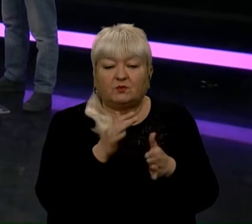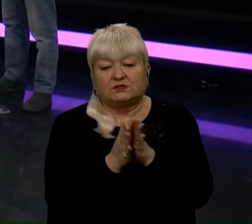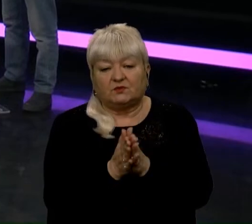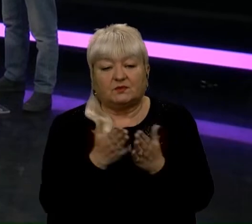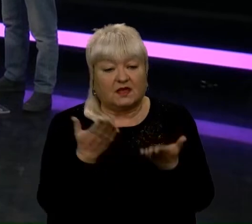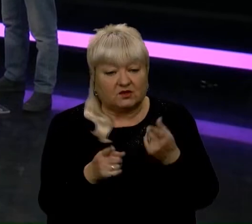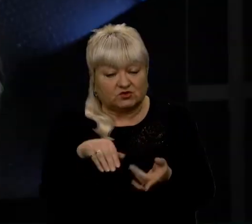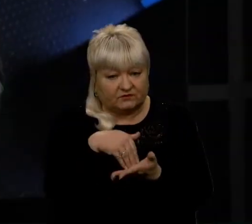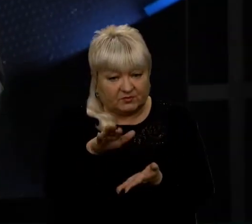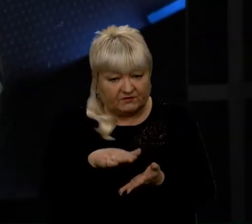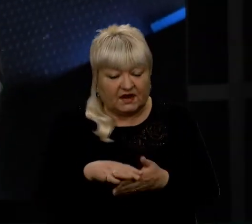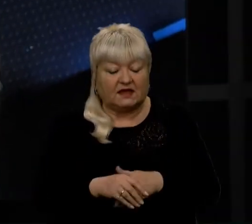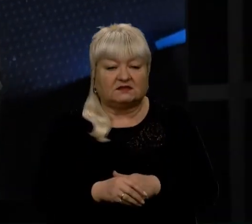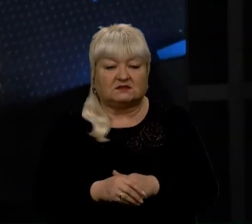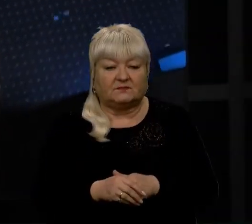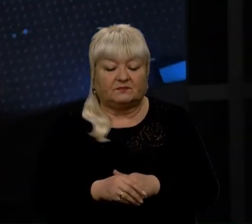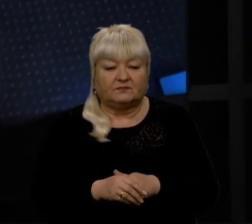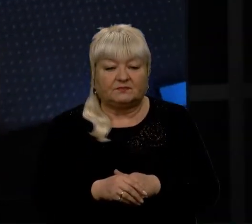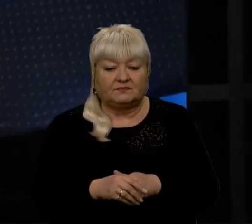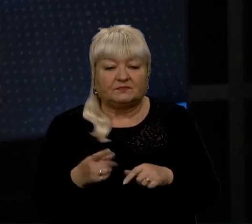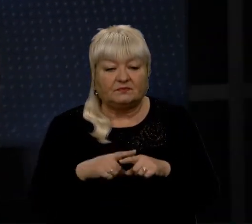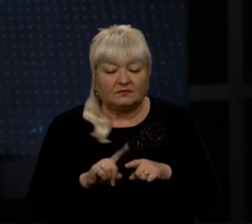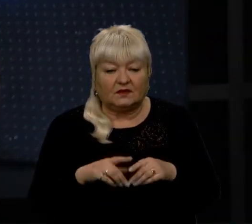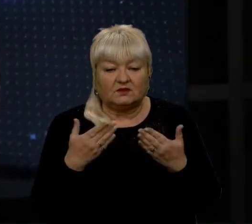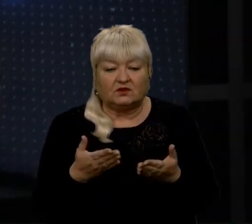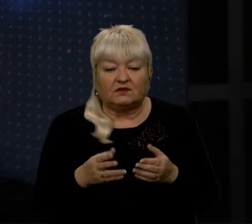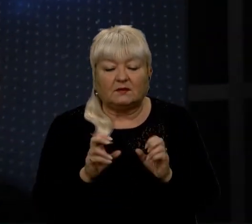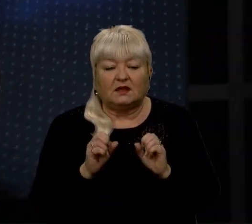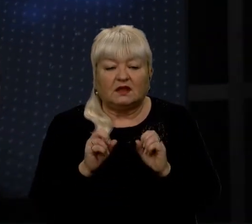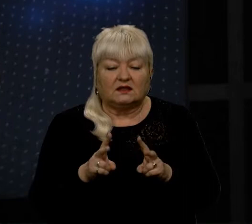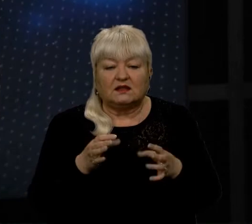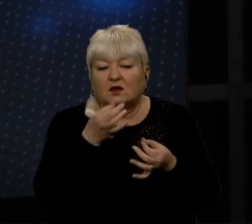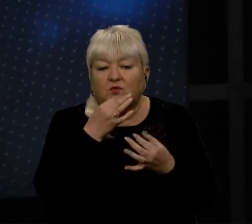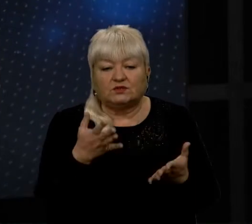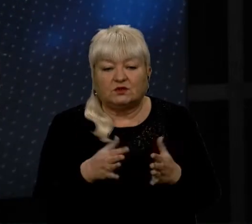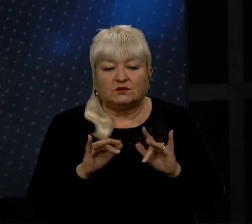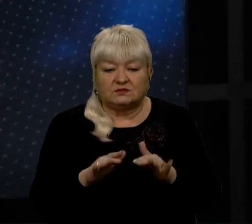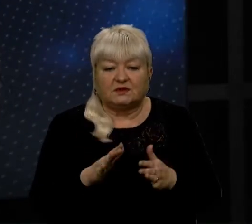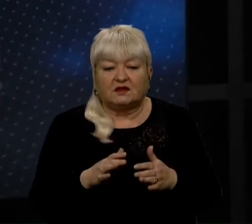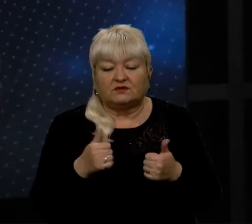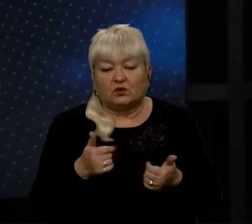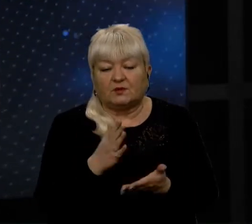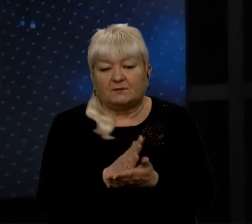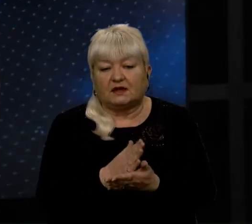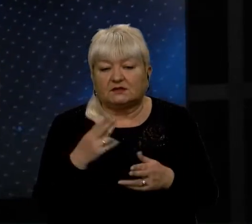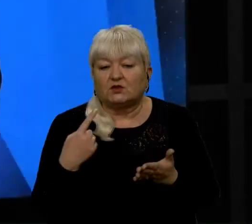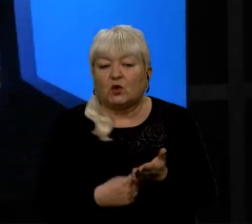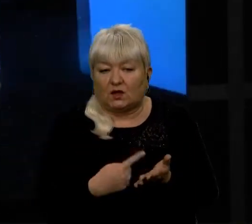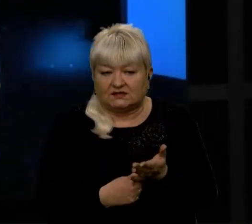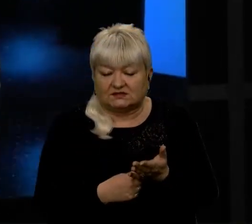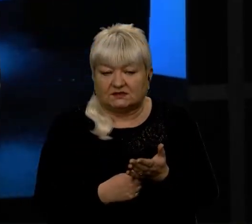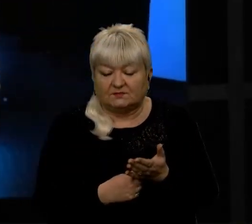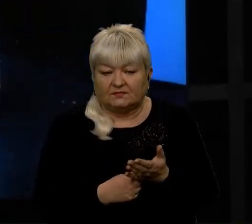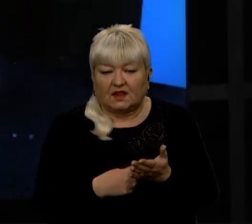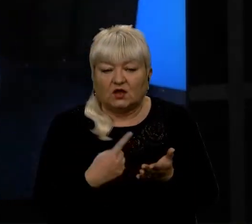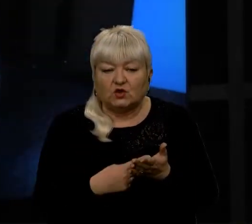відмовляється, то вам, як і для будь-якої справи, добре мати докази. Тобто, доказами є будь